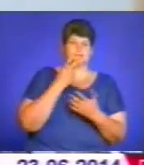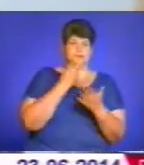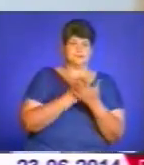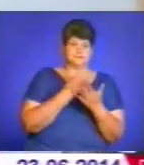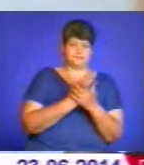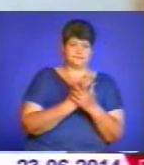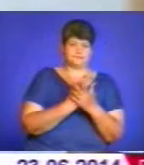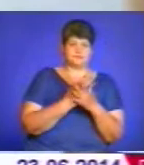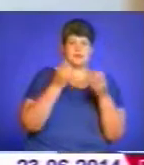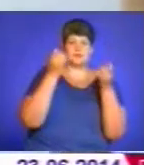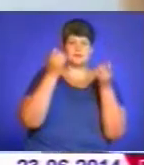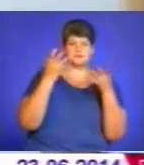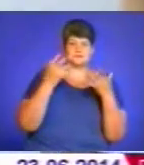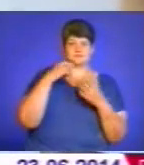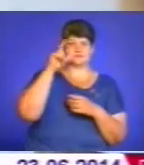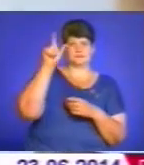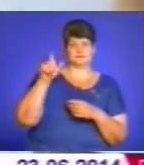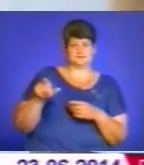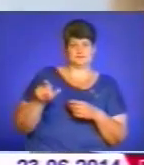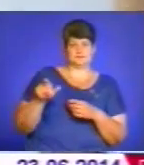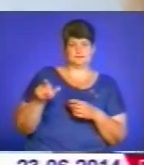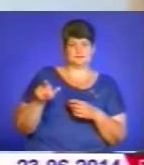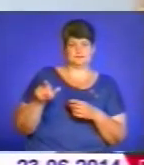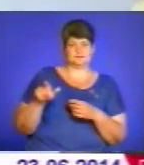простодушне олюднення персонажів.